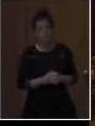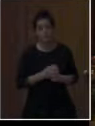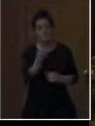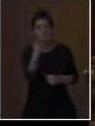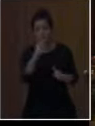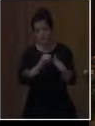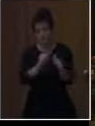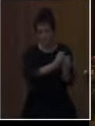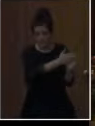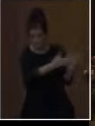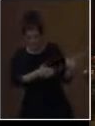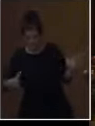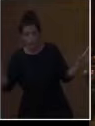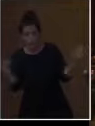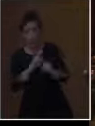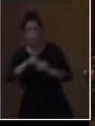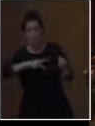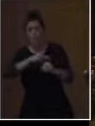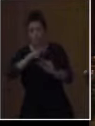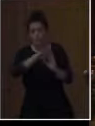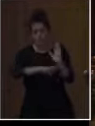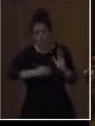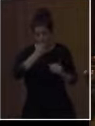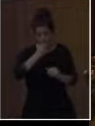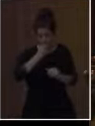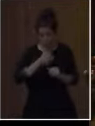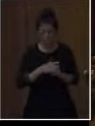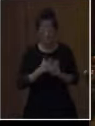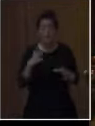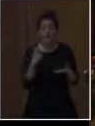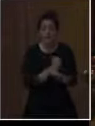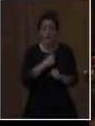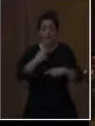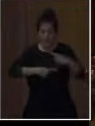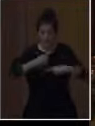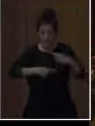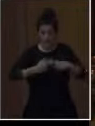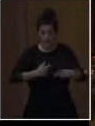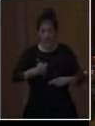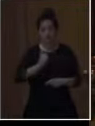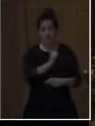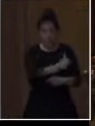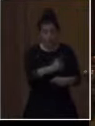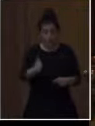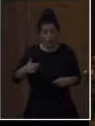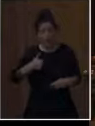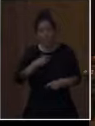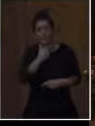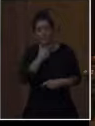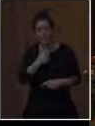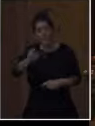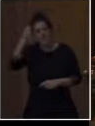Οι μαθητές κατάφεραν να αποκτήσουν βιωματικά γνώσεις χωρίς να χρειάζεται να απομνημονεύσουν τίποτα.